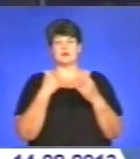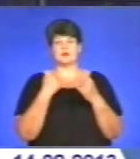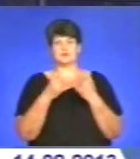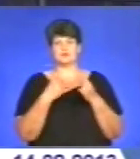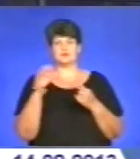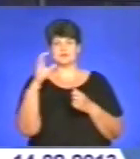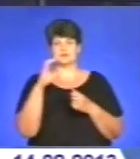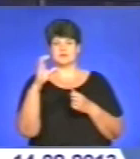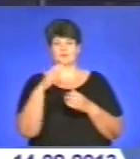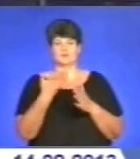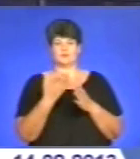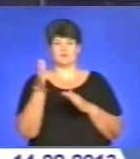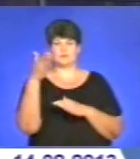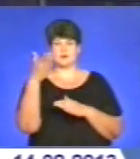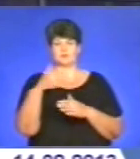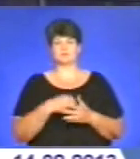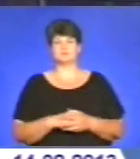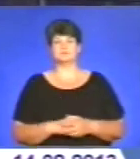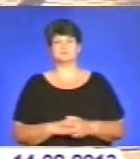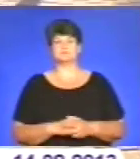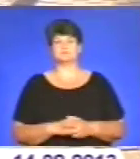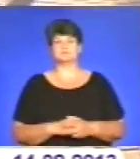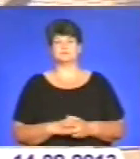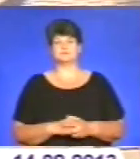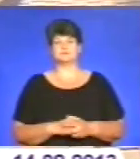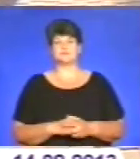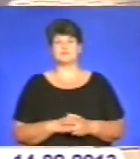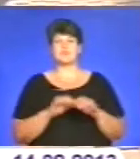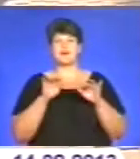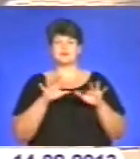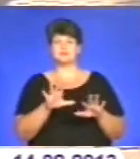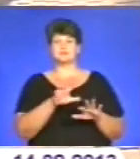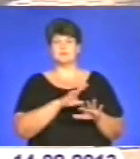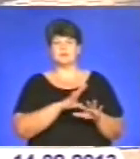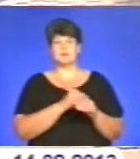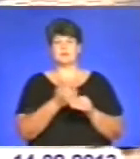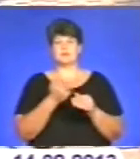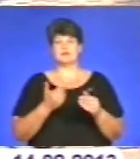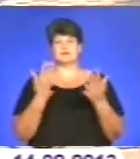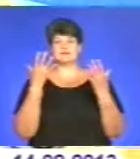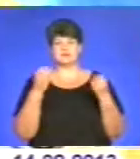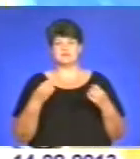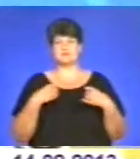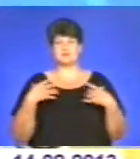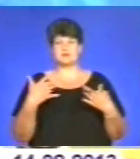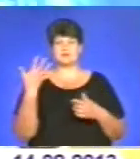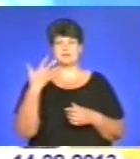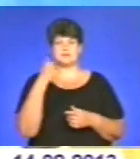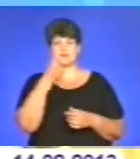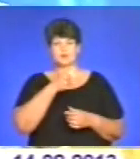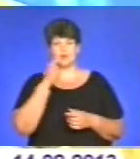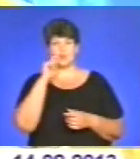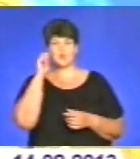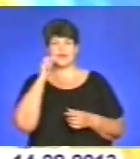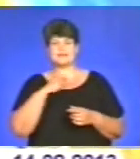прапорі. Бачила це Світлана Лазорик. Акція відбулася напередодні святкування 50-річчя українського